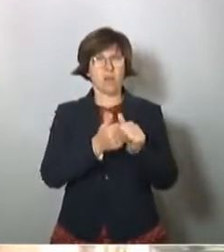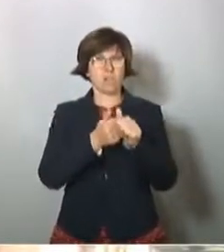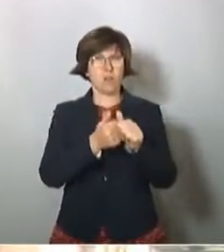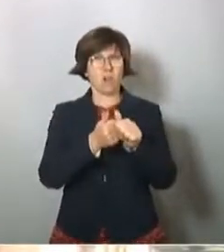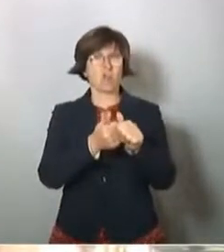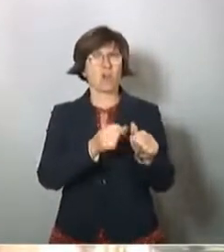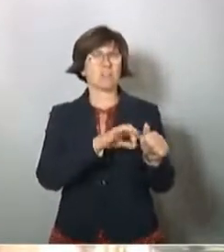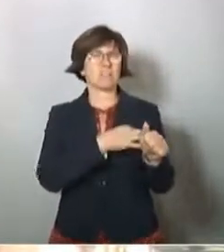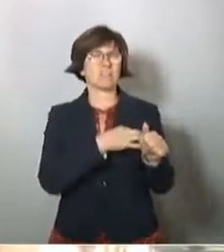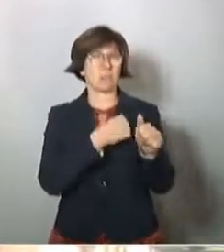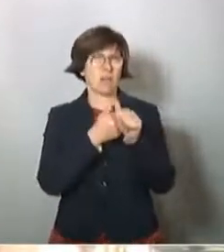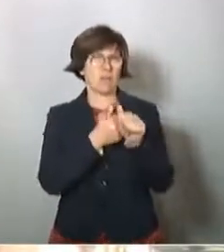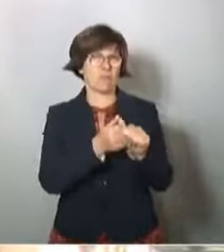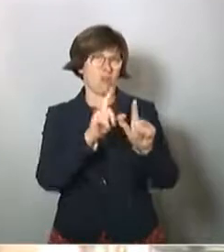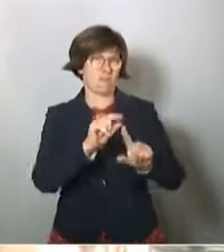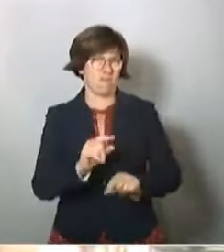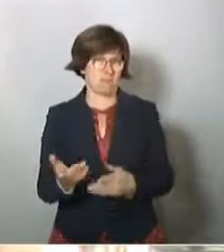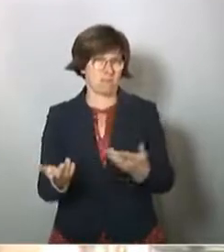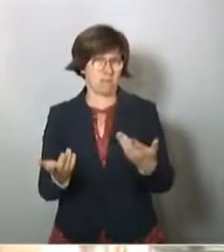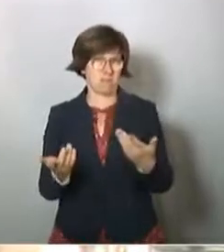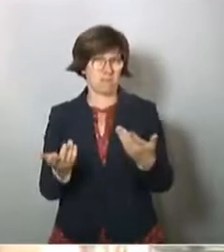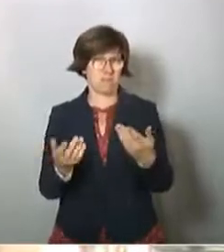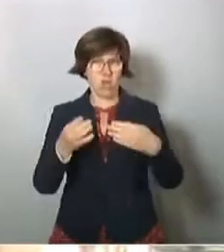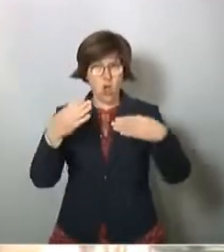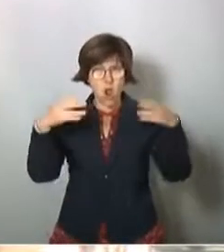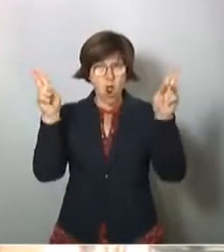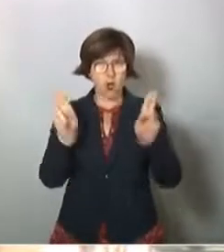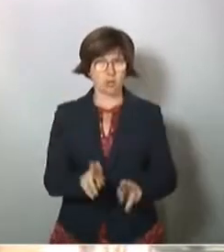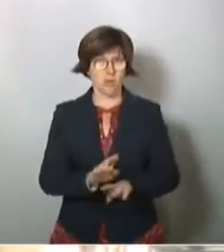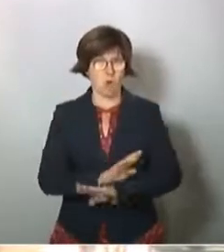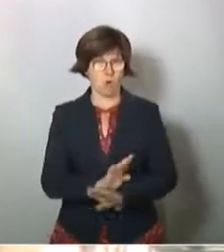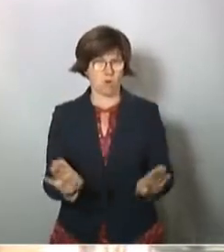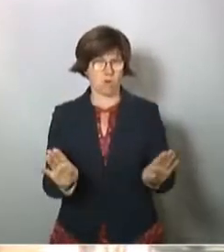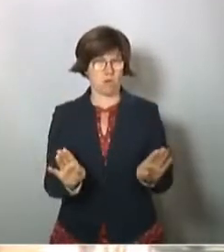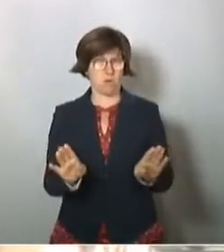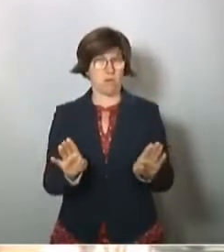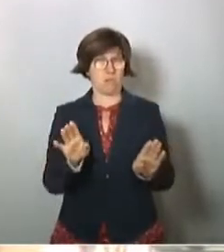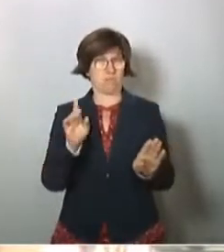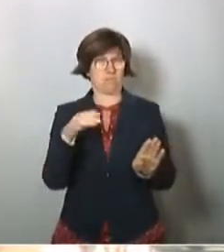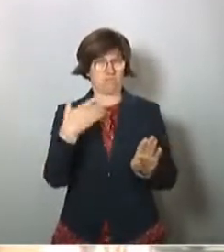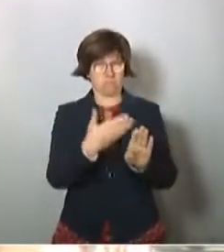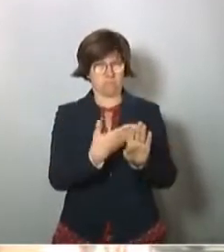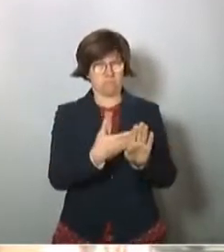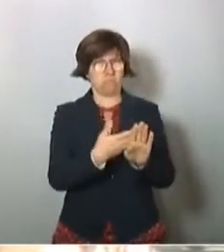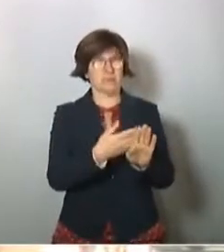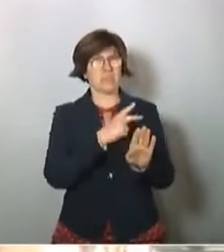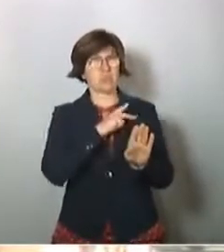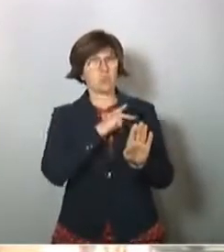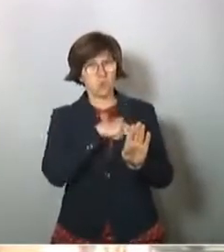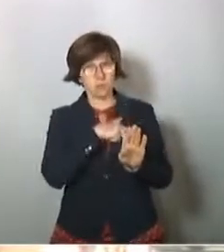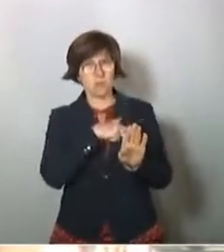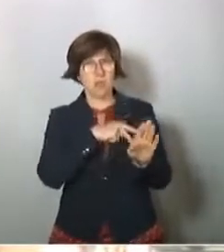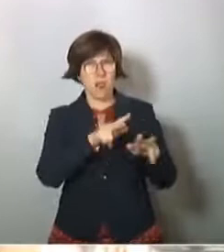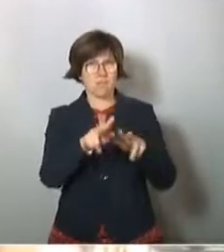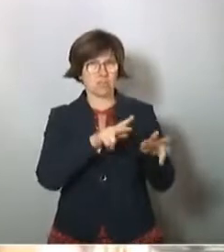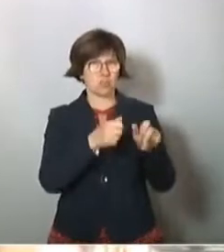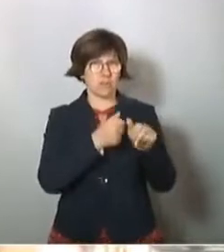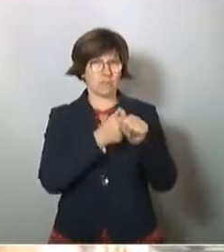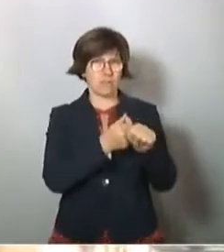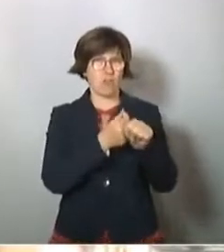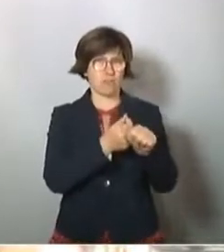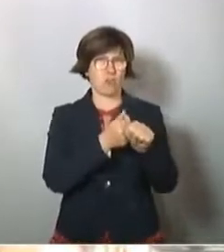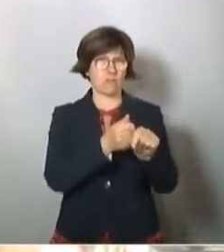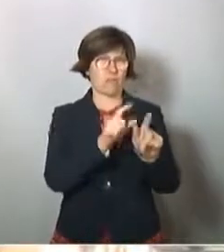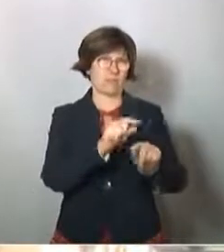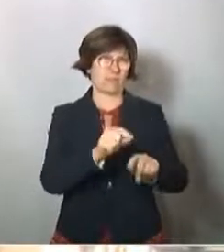auch die gesundheitlichen Folgen eines Lockdowns mit den entsprechenden sozialen und wirtschaftlichen Krisenfolgen?